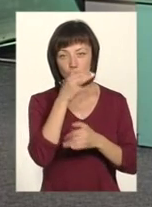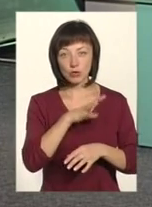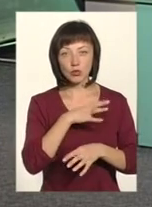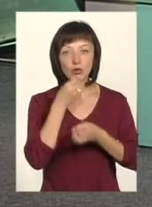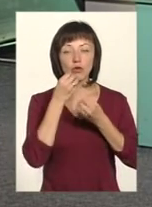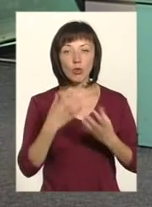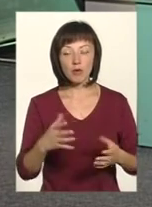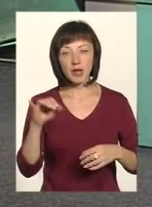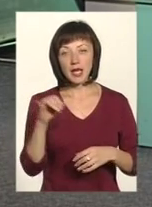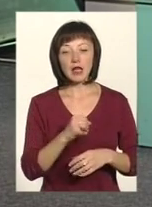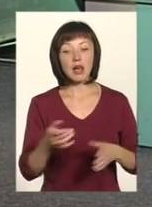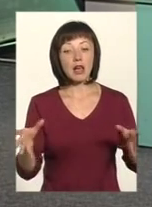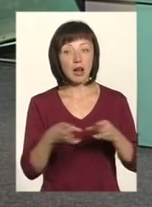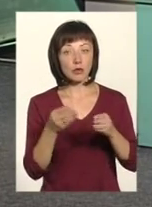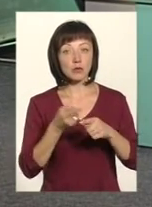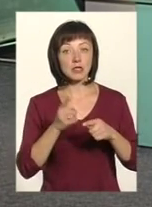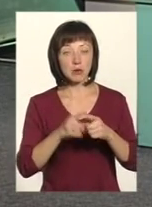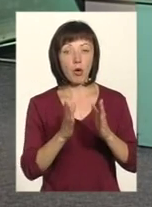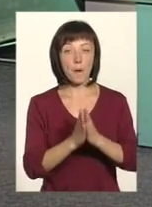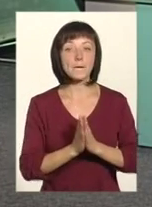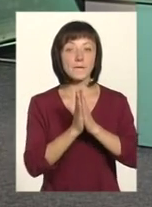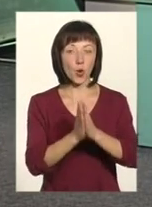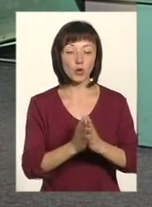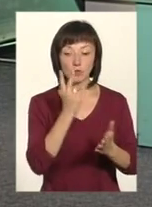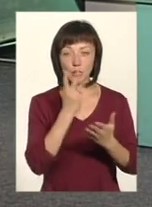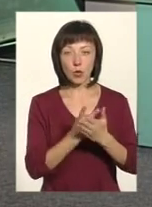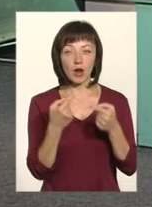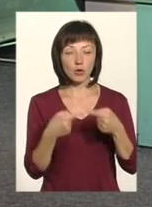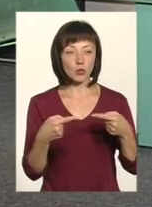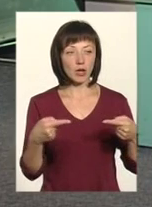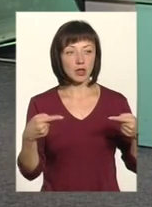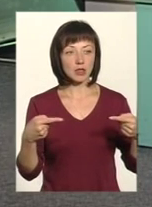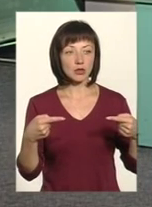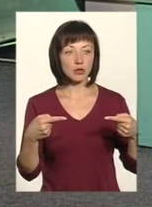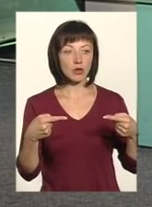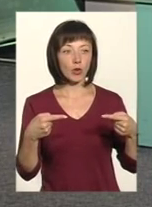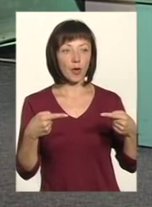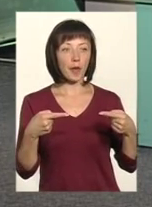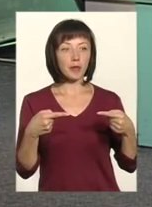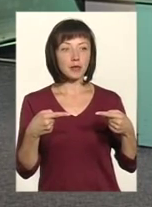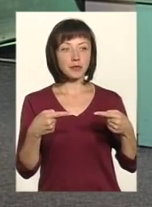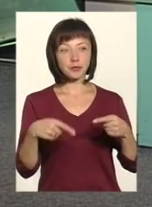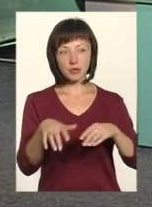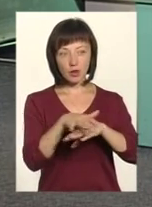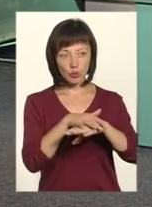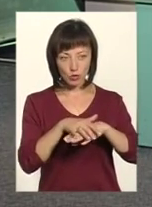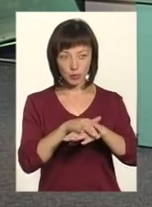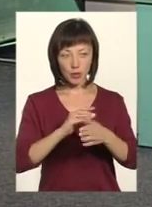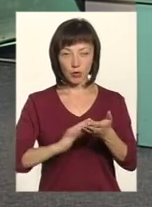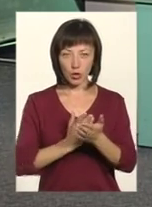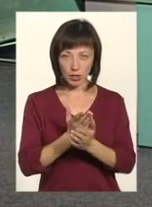прийнятним. І разом з тим ми переконали вопросом з огляду на низку і на ось ту реальну і суспільно-політичну